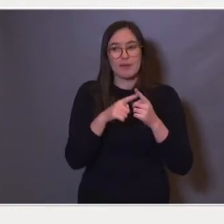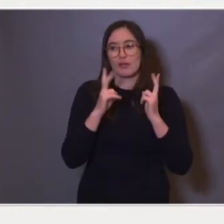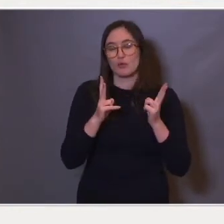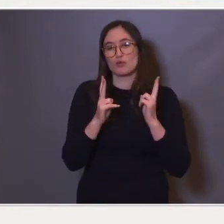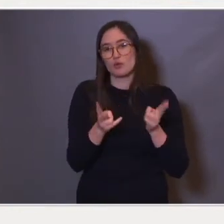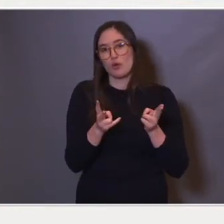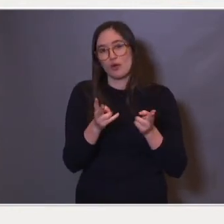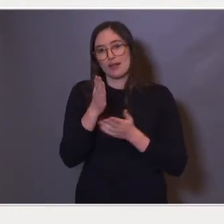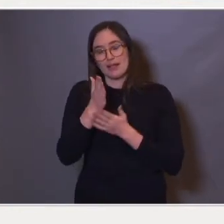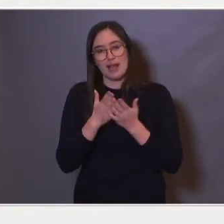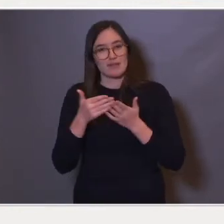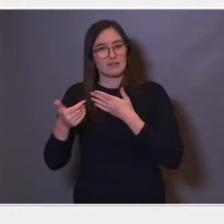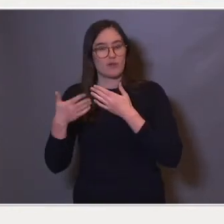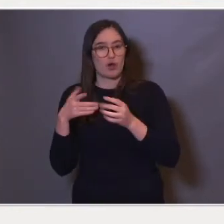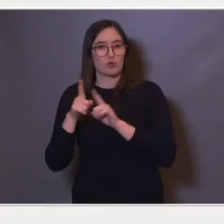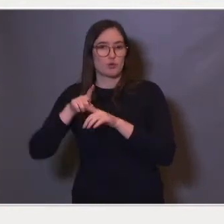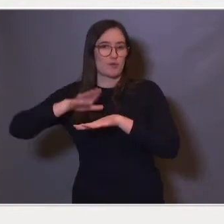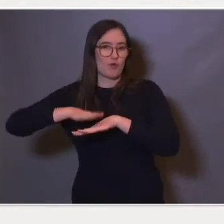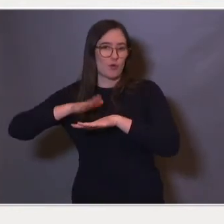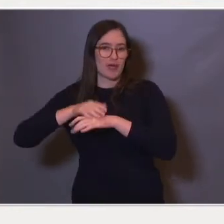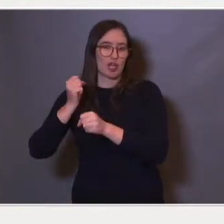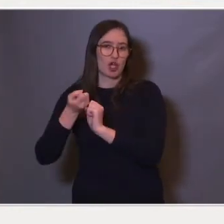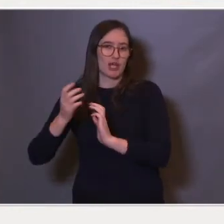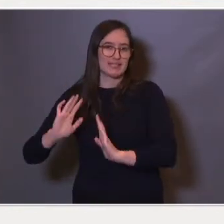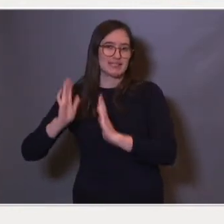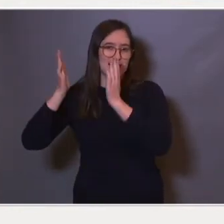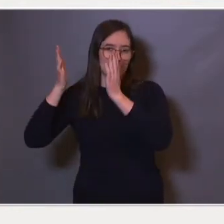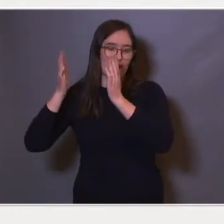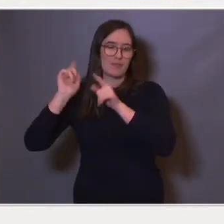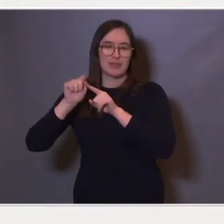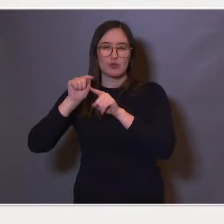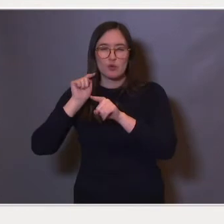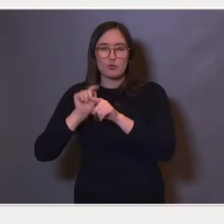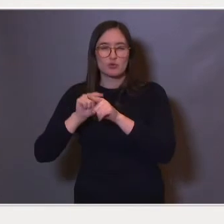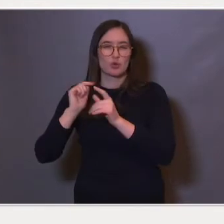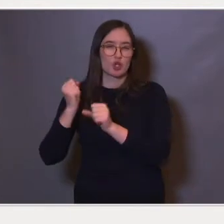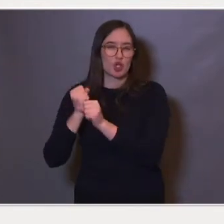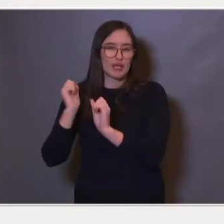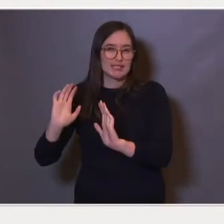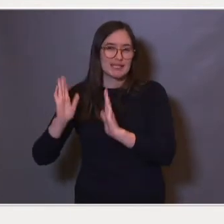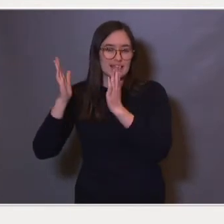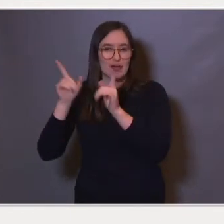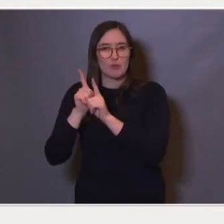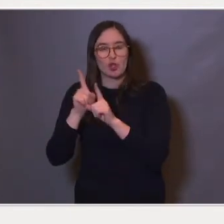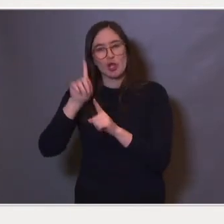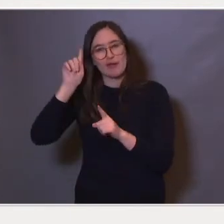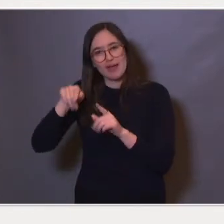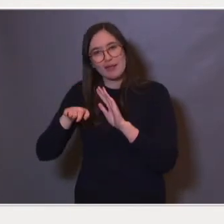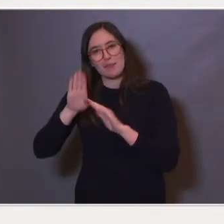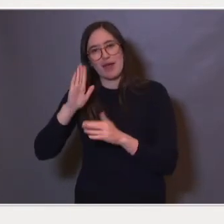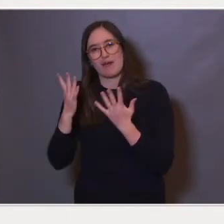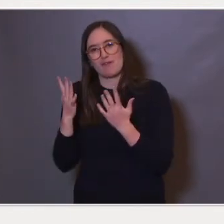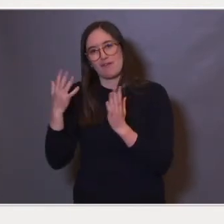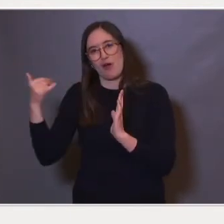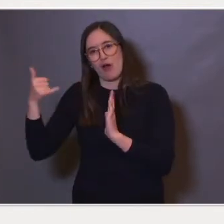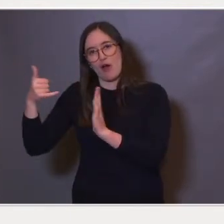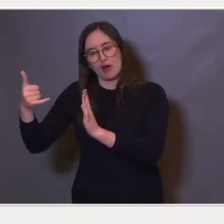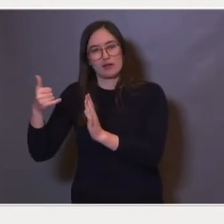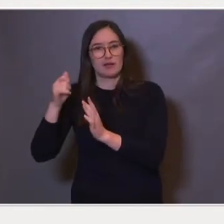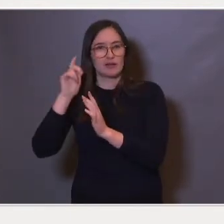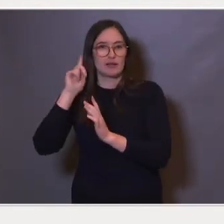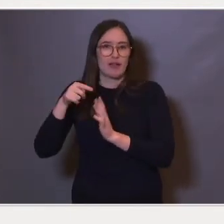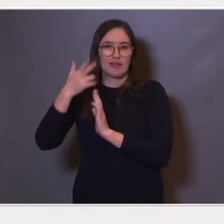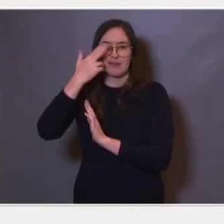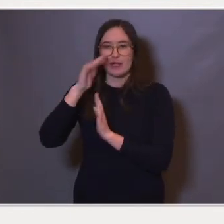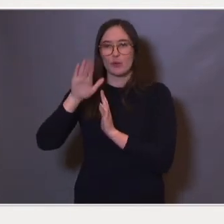forbedrer en på yrkeslivet og en introduksjon til yrkeslivet, slik at man vet mer om, eller kanskje finner ut mer